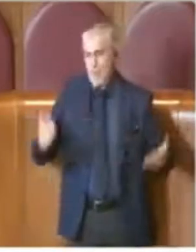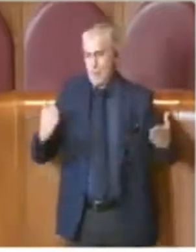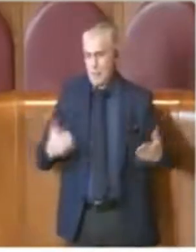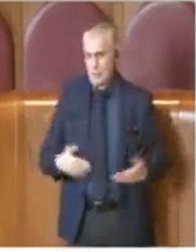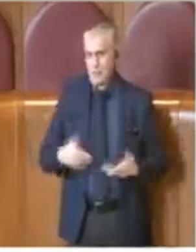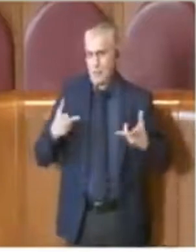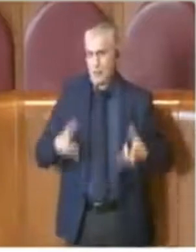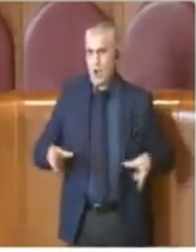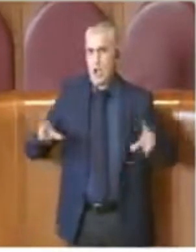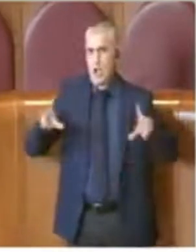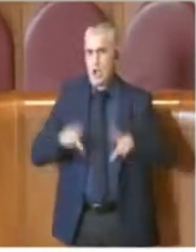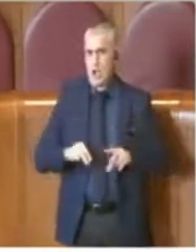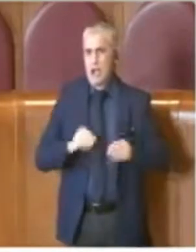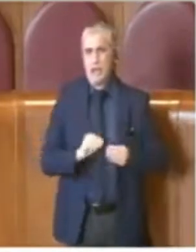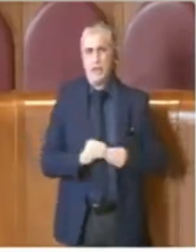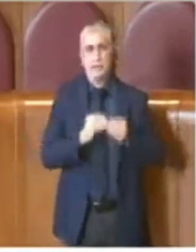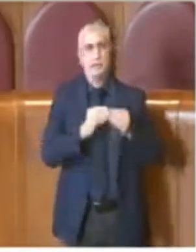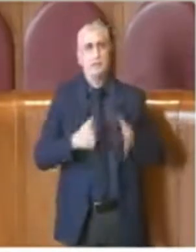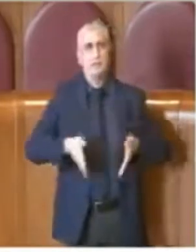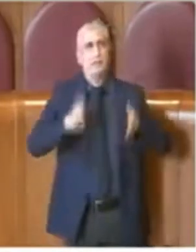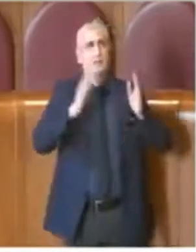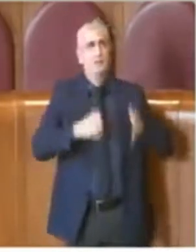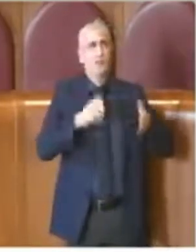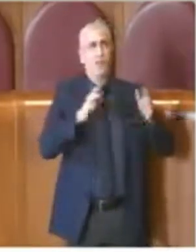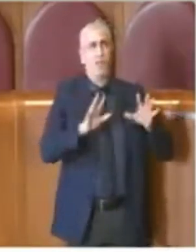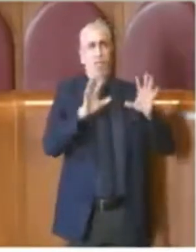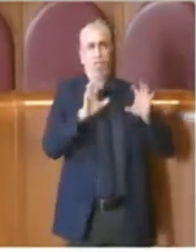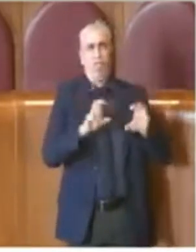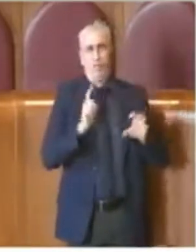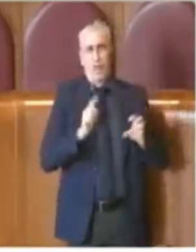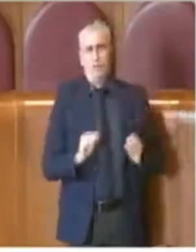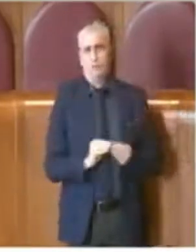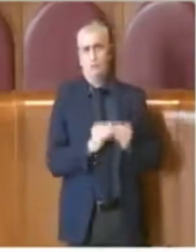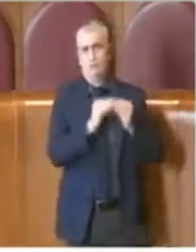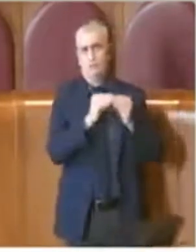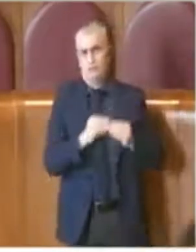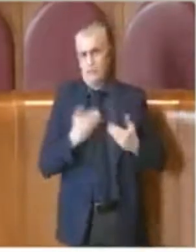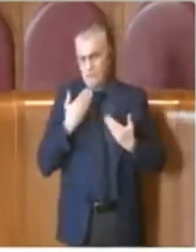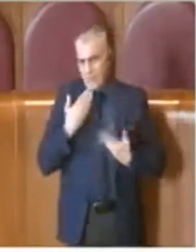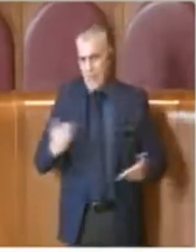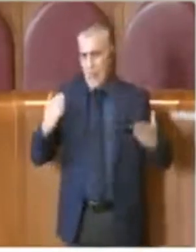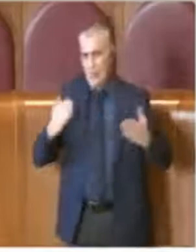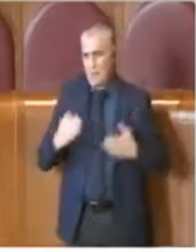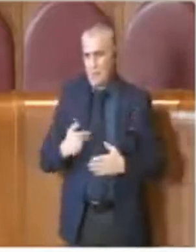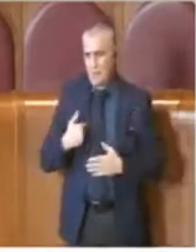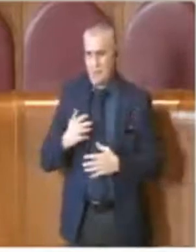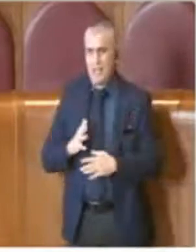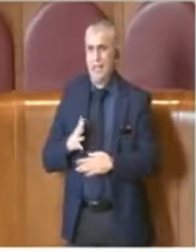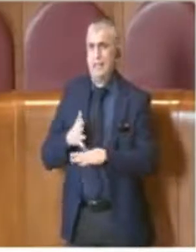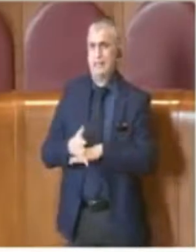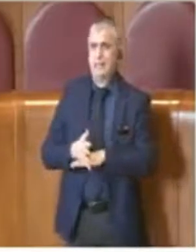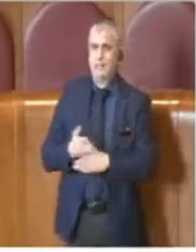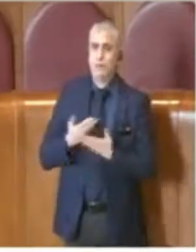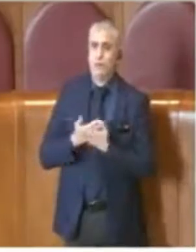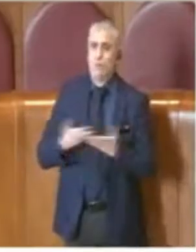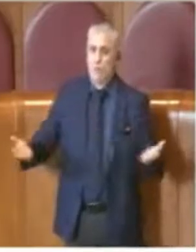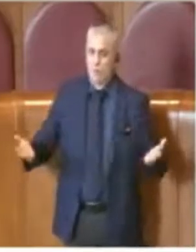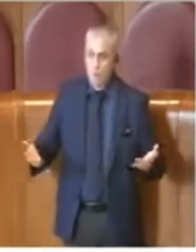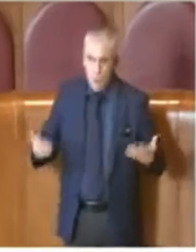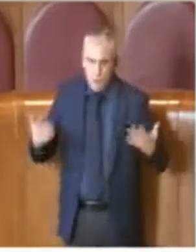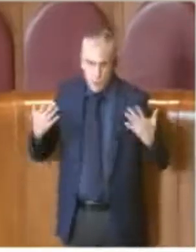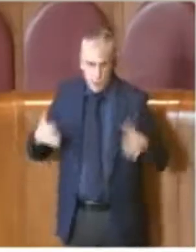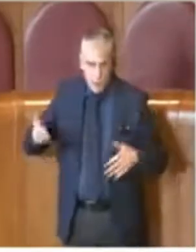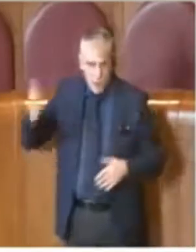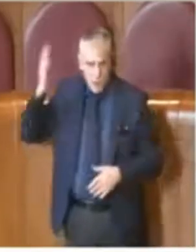strutture fatiscenti che abbiamo in questa città. Ed è finalmente un intervento pubblico come non succedeva da